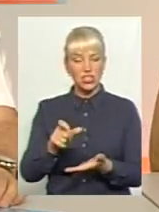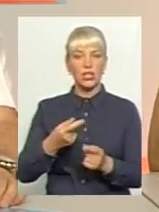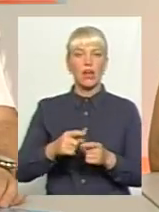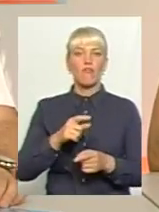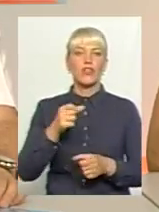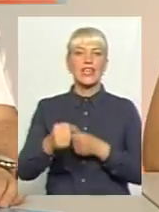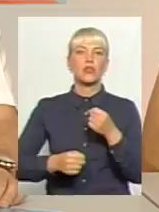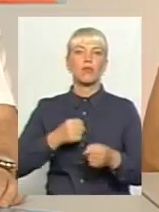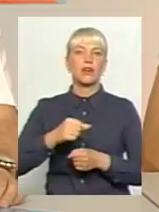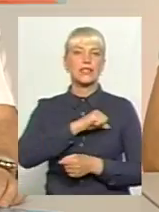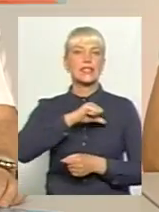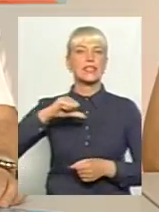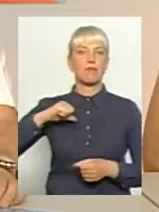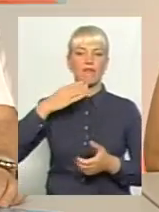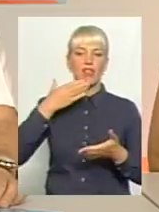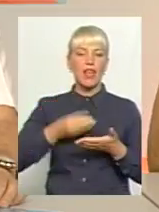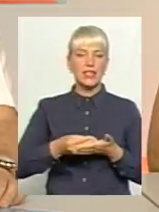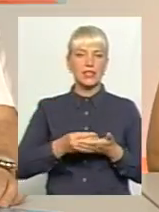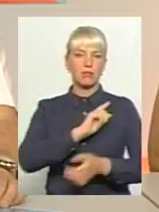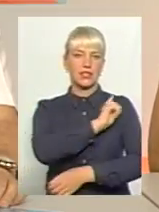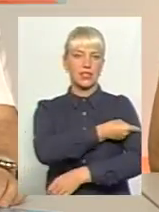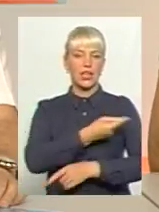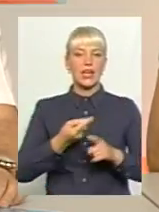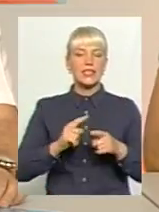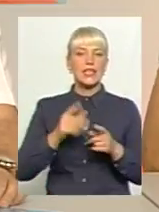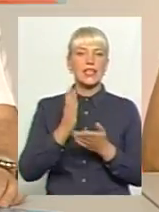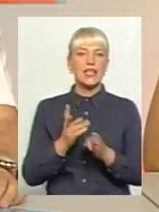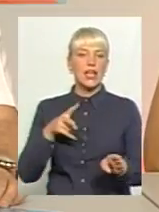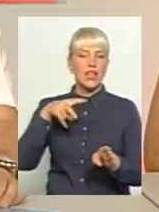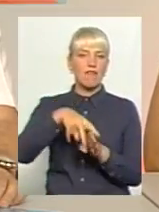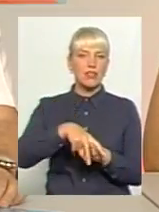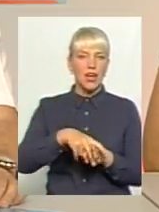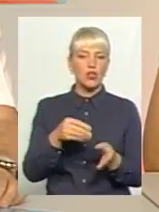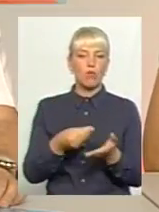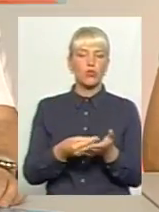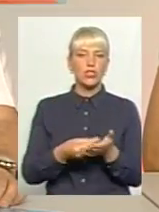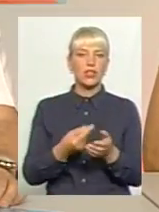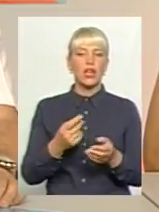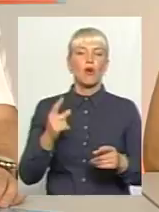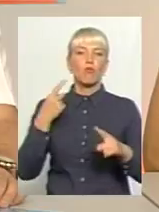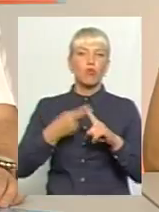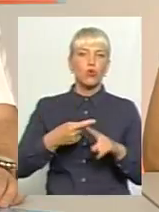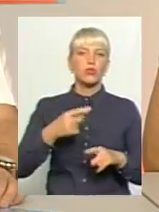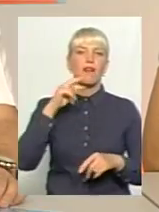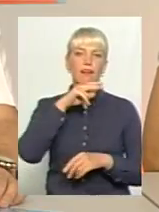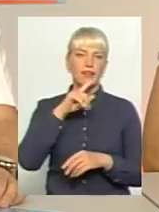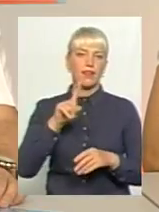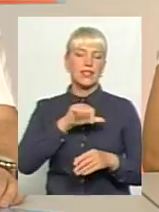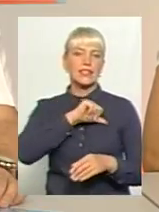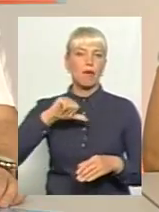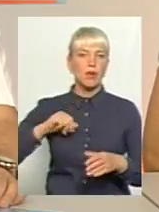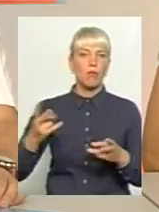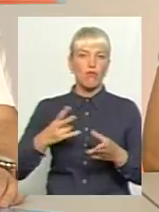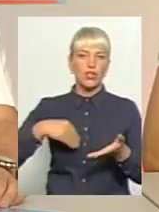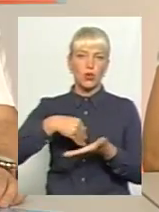добираються власними силами. Тобто, це ще є додаткове навантаження на бюджет, крім тих ліків, які вони змушені купувати самі. Ну, саме основне, що, якби,